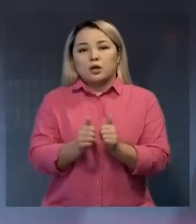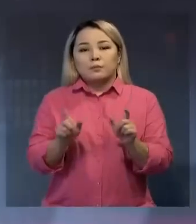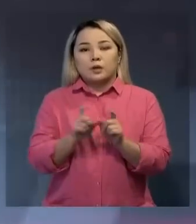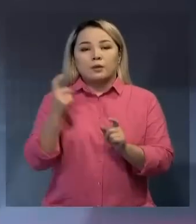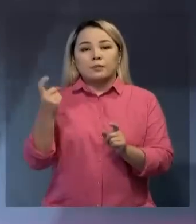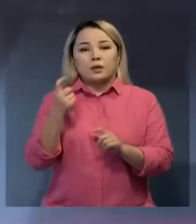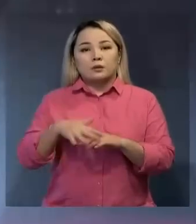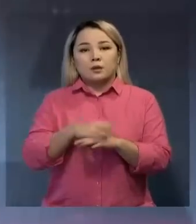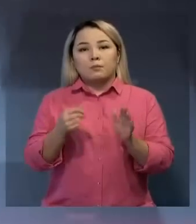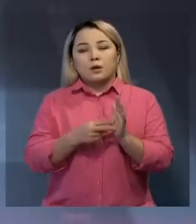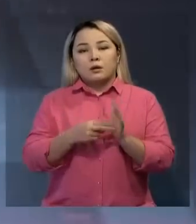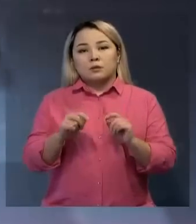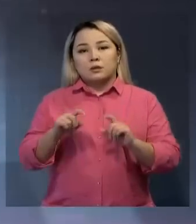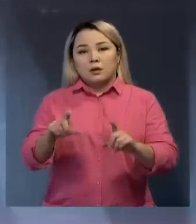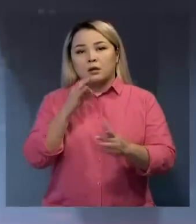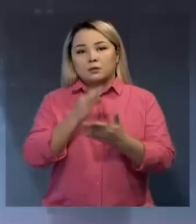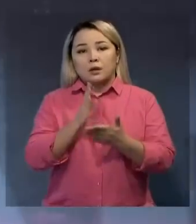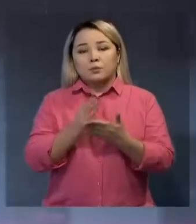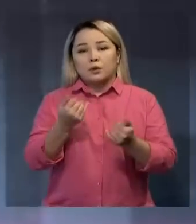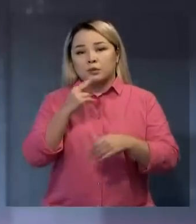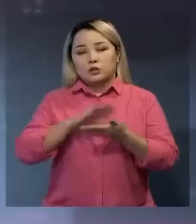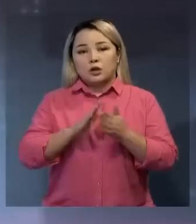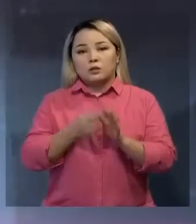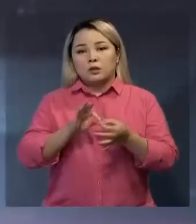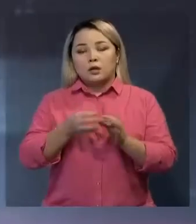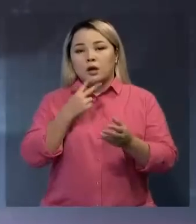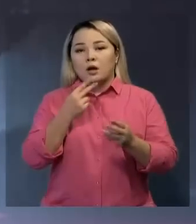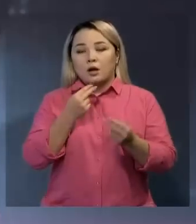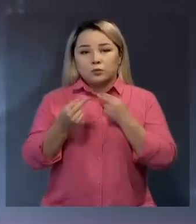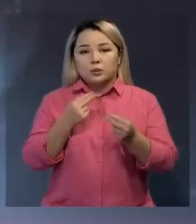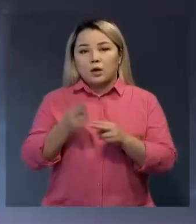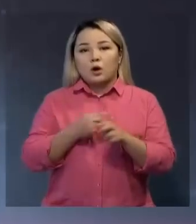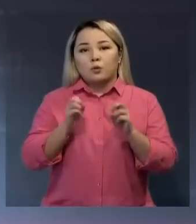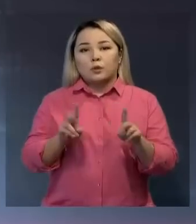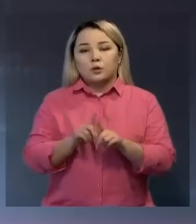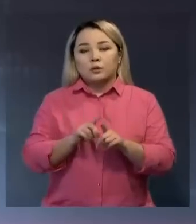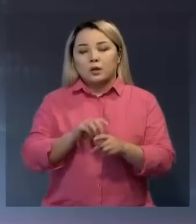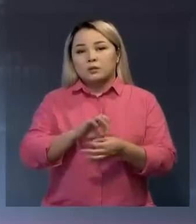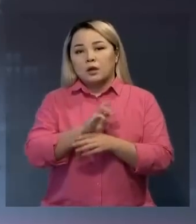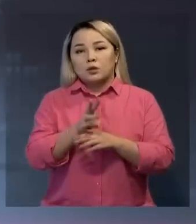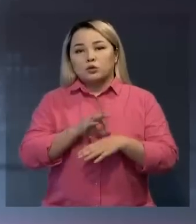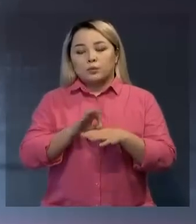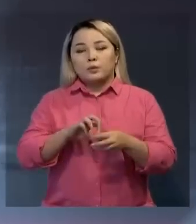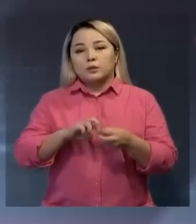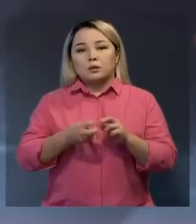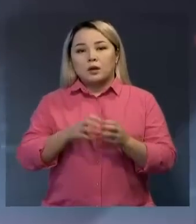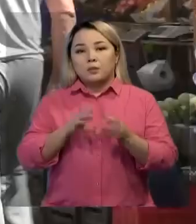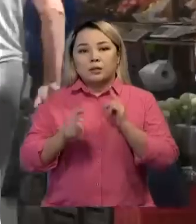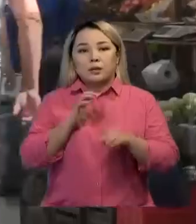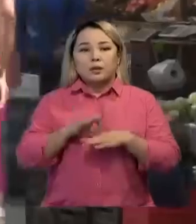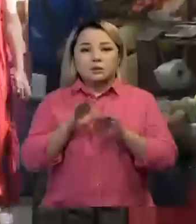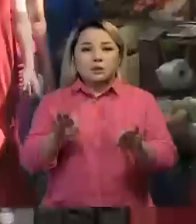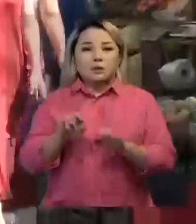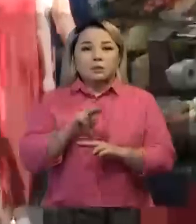түкенелері бағаны негізсіз көтерген. Бұл жайында бүгін азық түлі қауіпстығың қамтамас ету мәселер бойынша өткен селекторлық кенгесті айтылды.